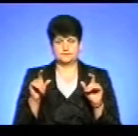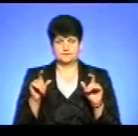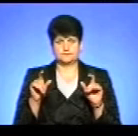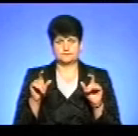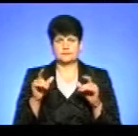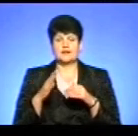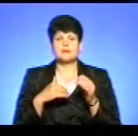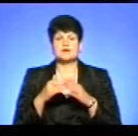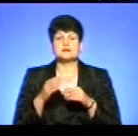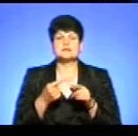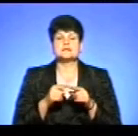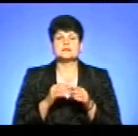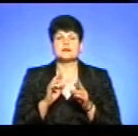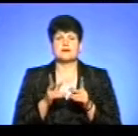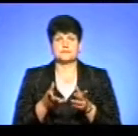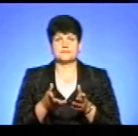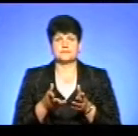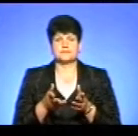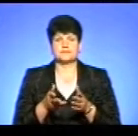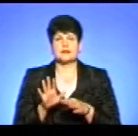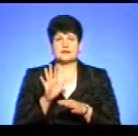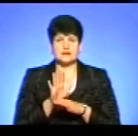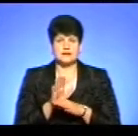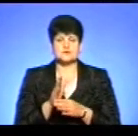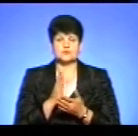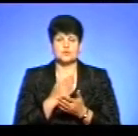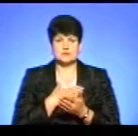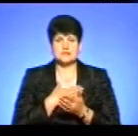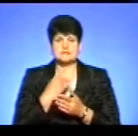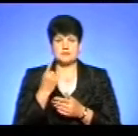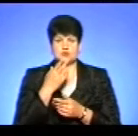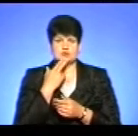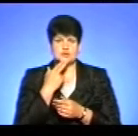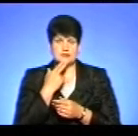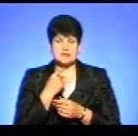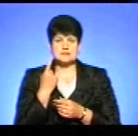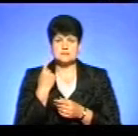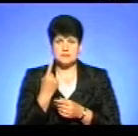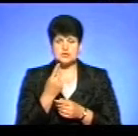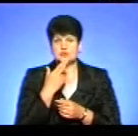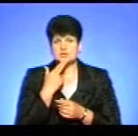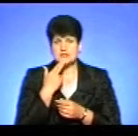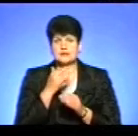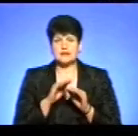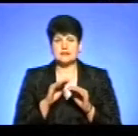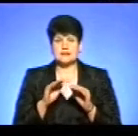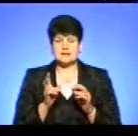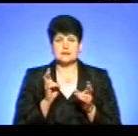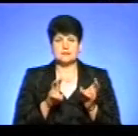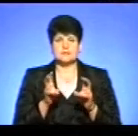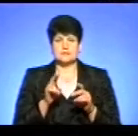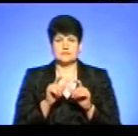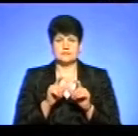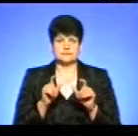На практиці, як це? Тобто, наказ у нас діє з 1 червня. З 1 червня діти відвідують